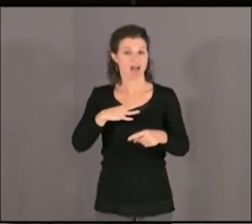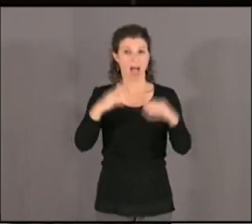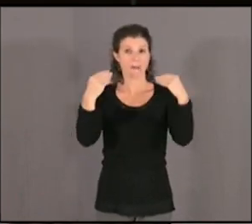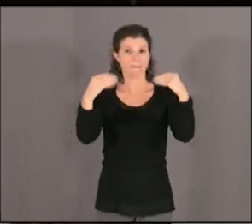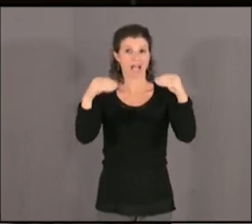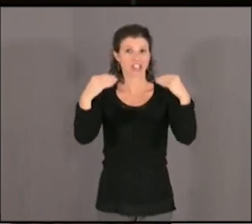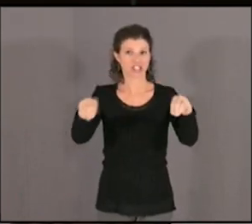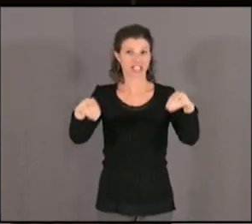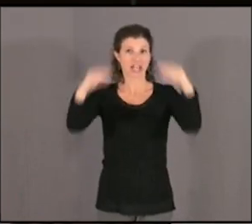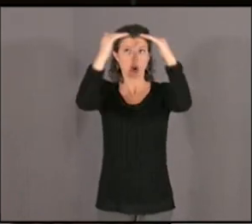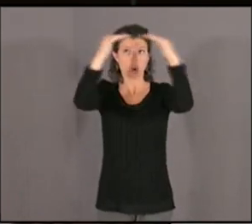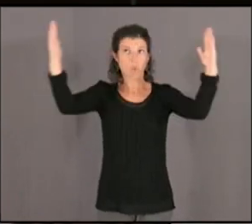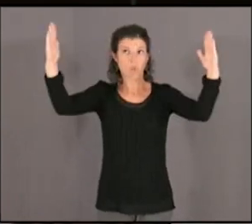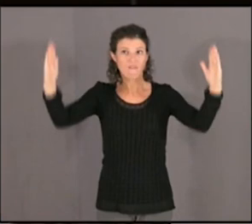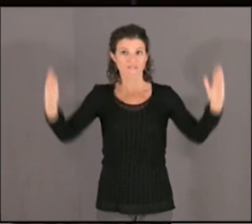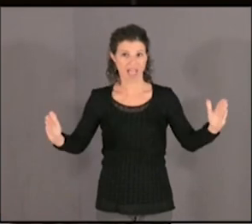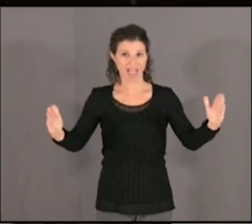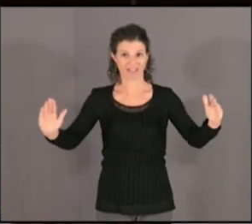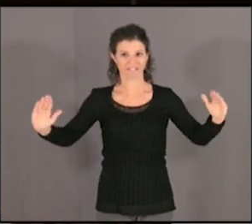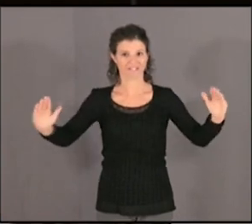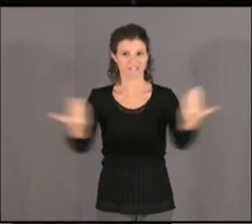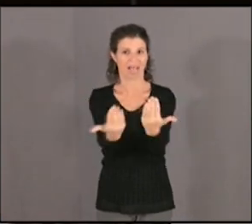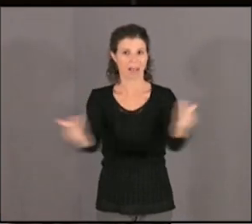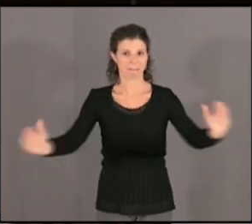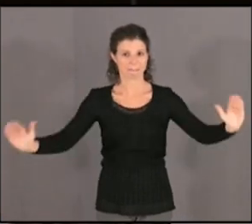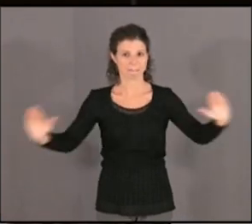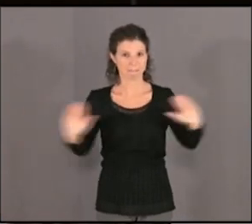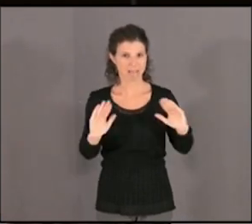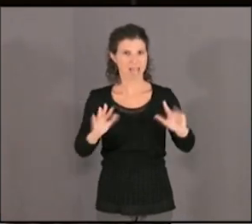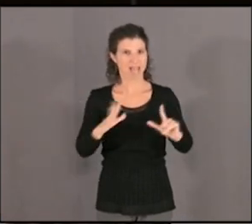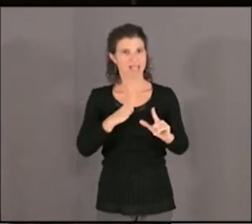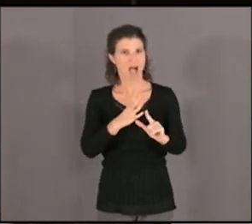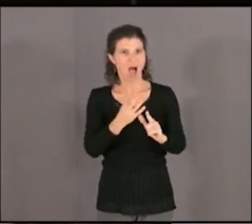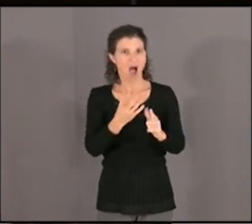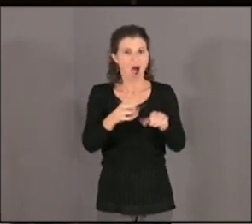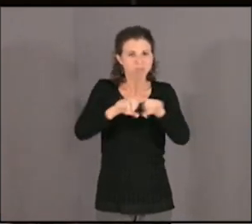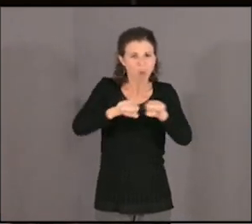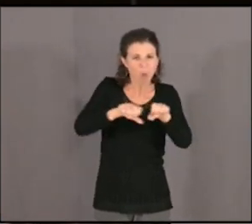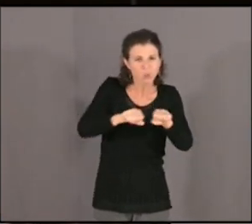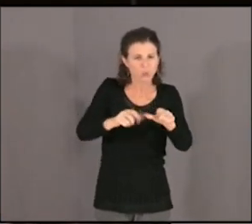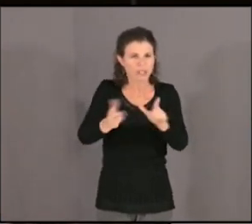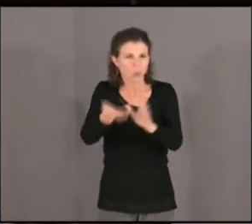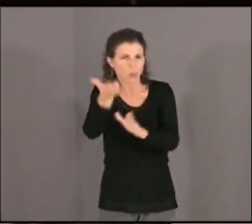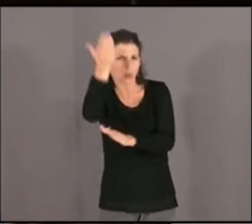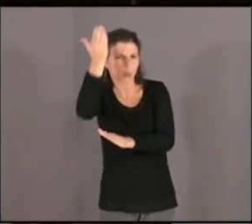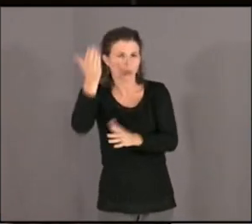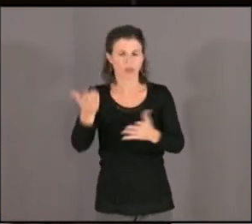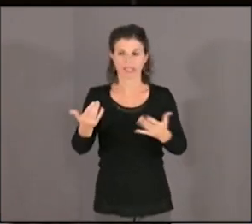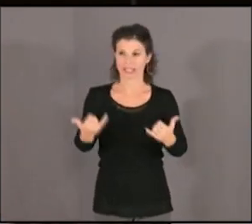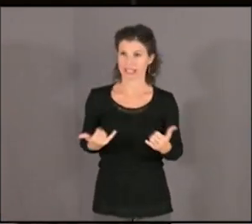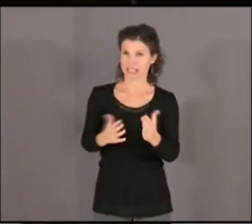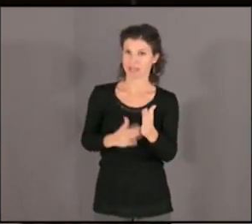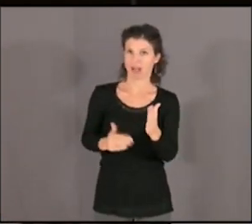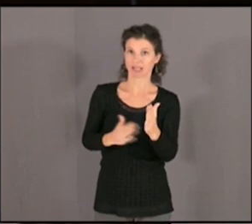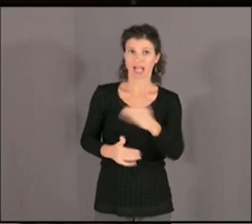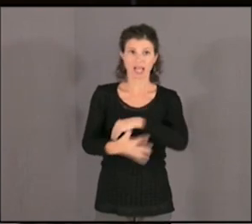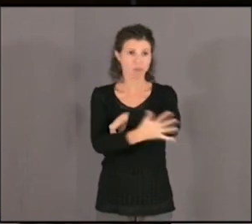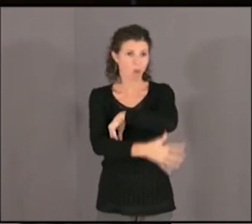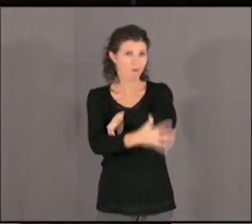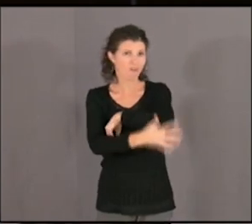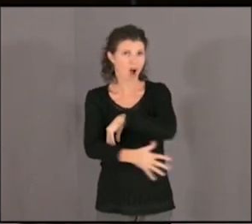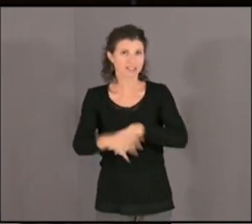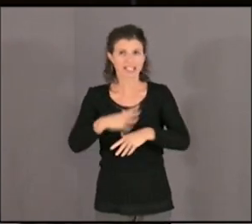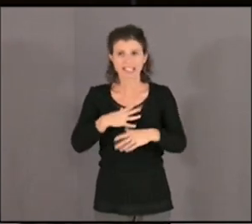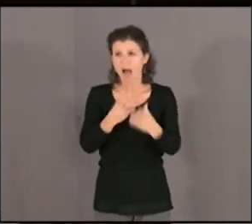Et goûter un petit peu aux produits lyonnais que l'on peut trouver aux halles Bocuse. Alors c'est du haut niveau, mais il y a aussi à Marseille, dans la Provence, tout